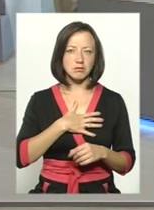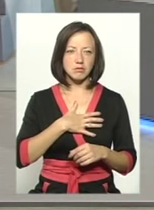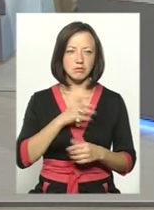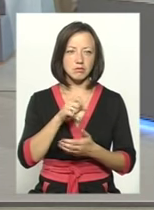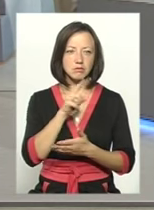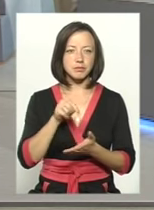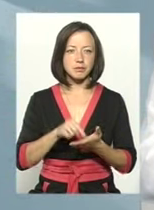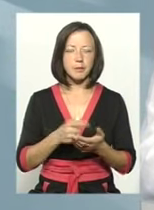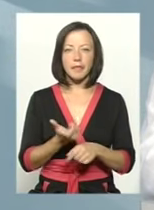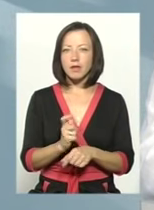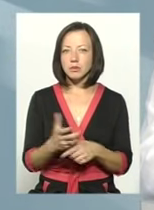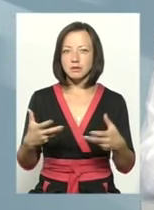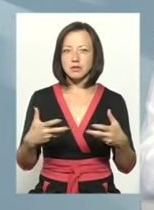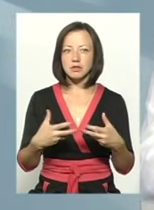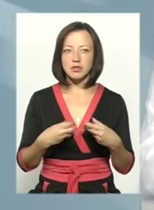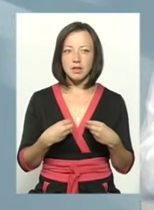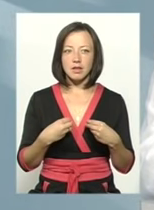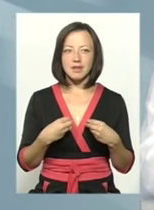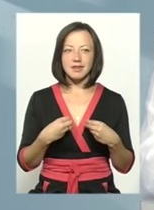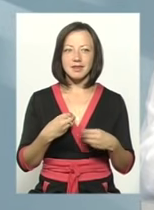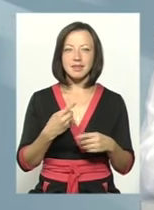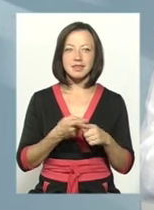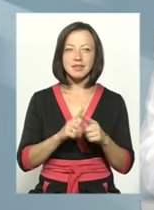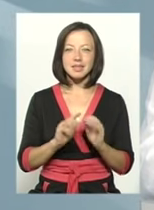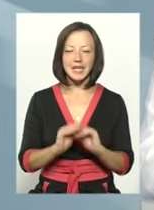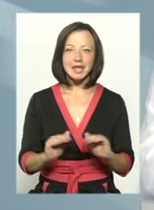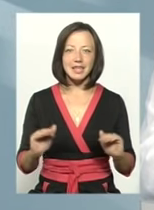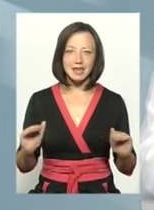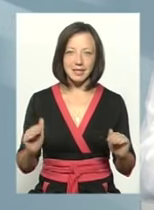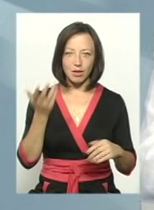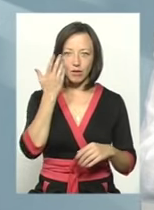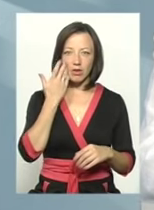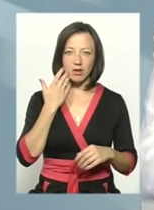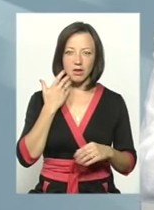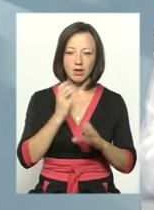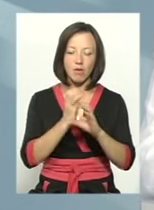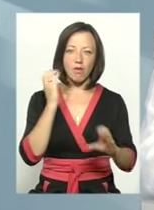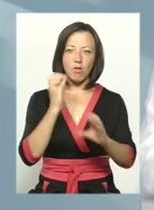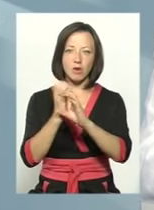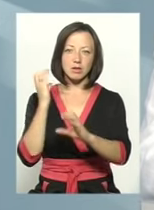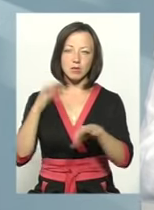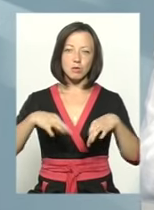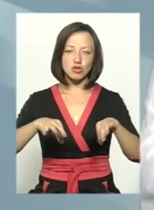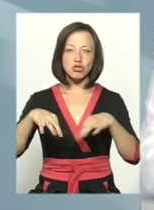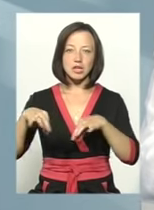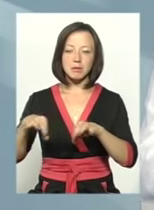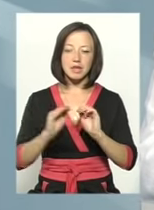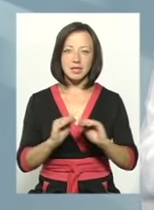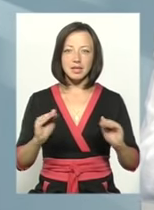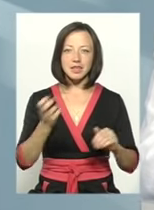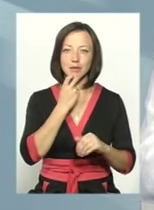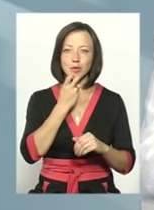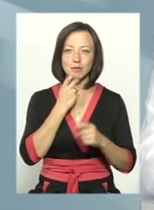Ну, найбільше вражалося приємною в миті – це ці дітки, коли їхали колонами, машинами, і дітки